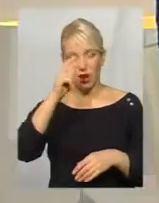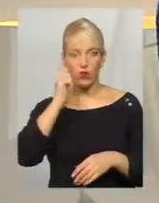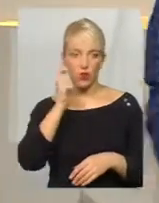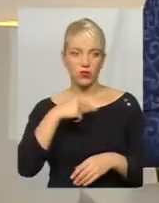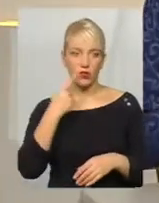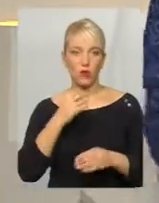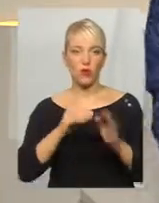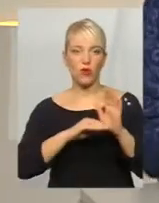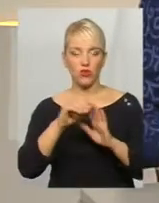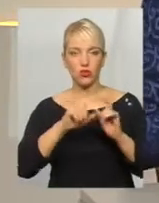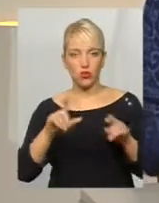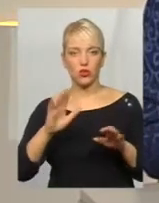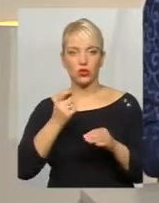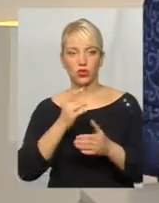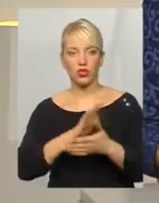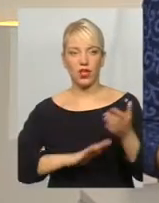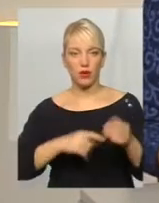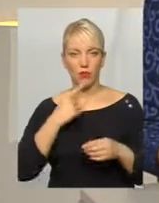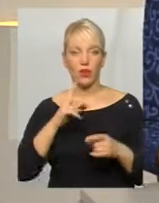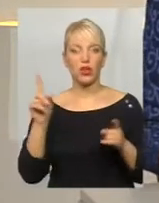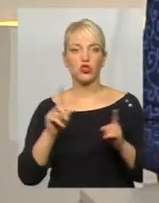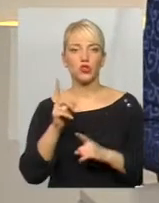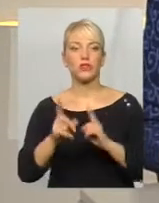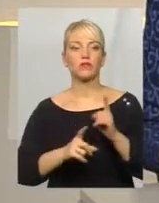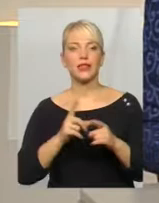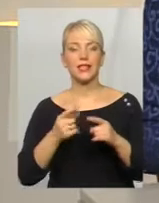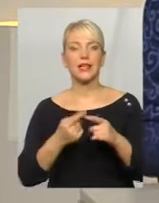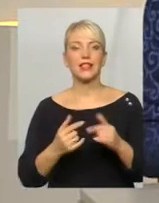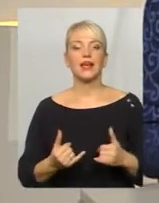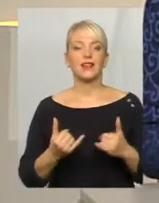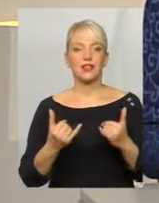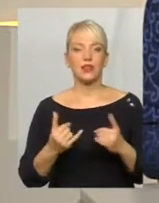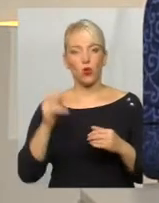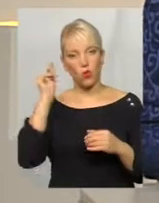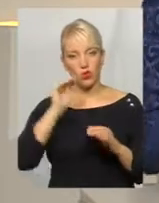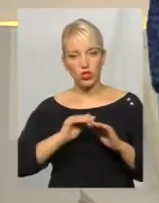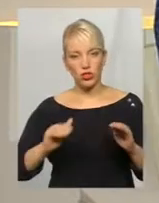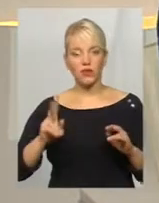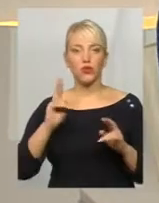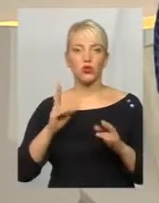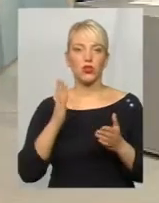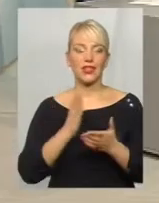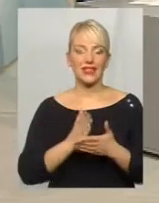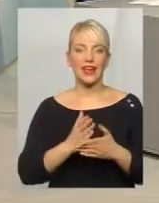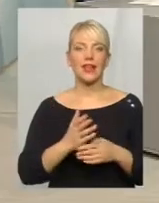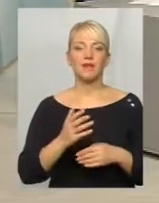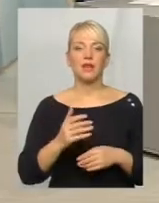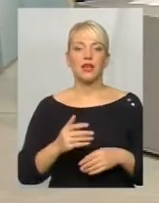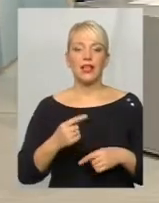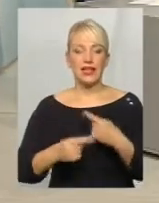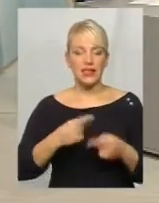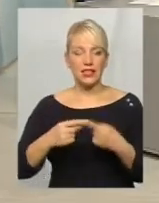вищу школу трохи далі поговоримо все-таки. А що зміниться для тих учнів, які є етнічними українцями, але